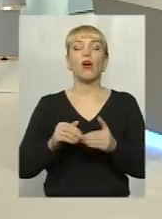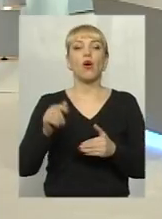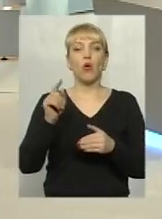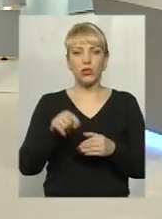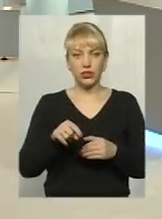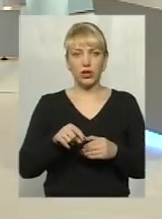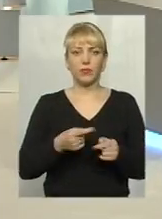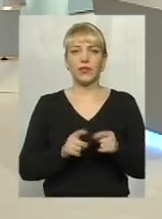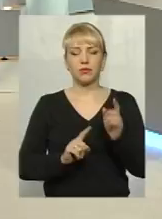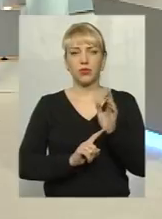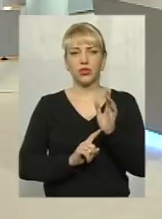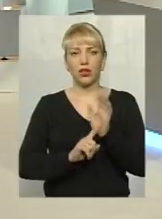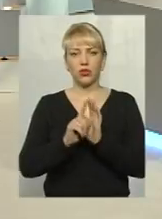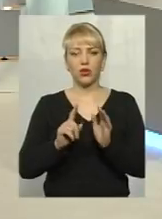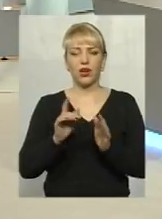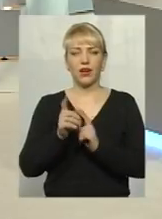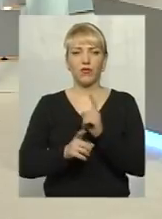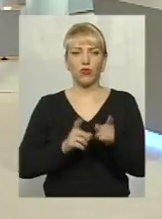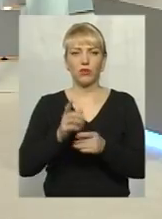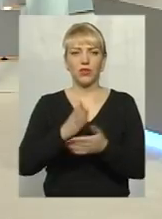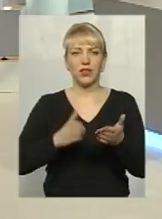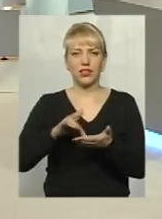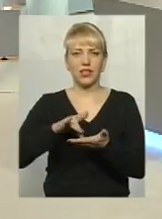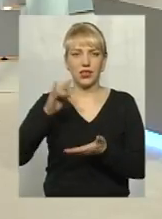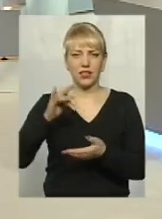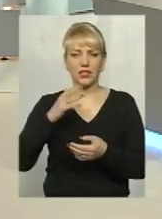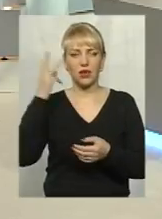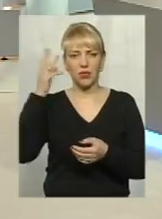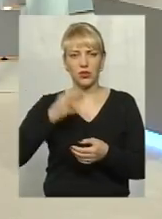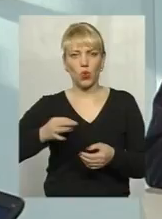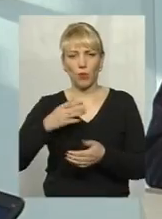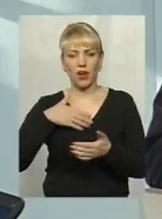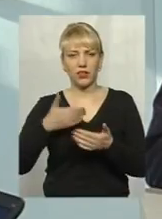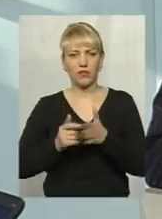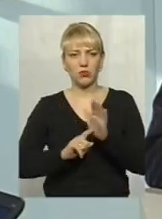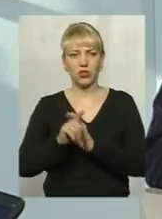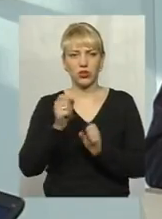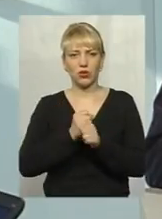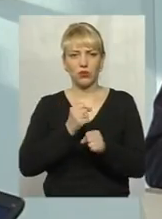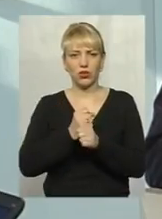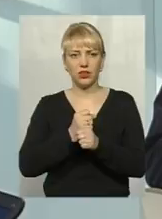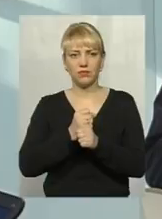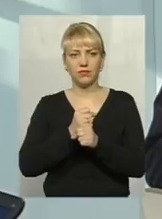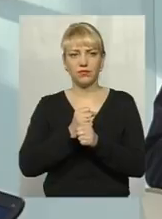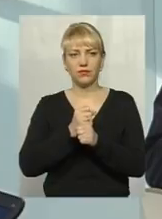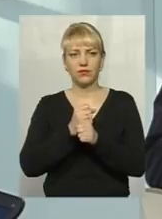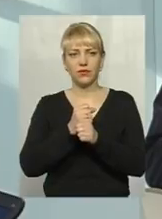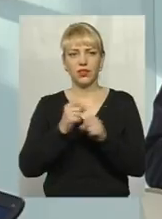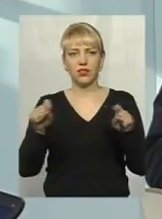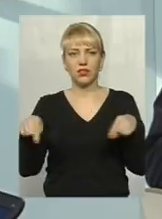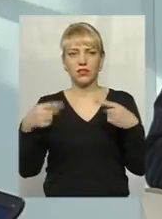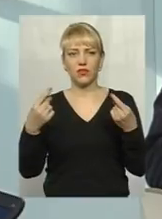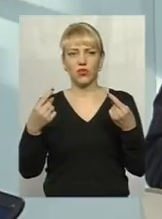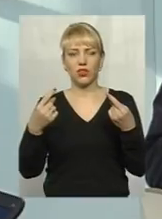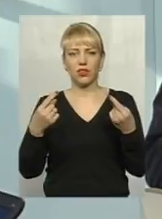з початком реформи децентралізації у Хмельницькій області дуже активно розпочалась робота щодо створення